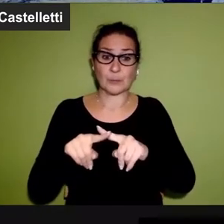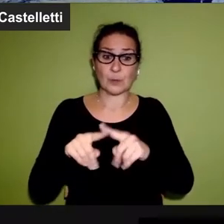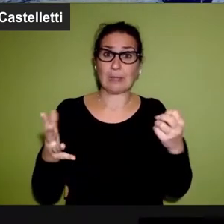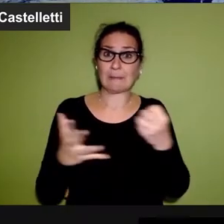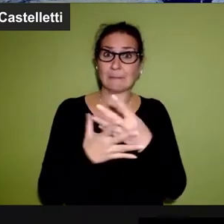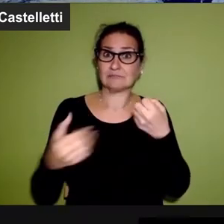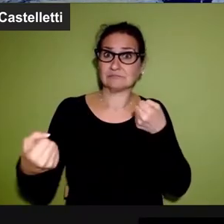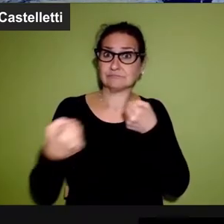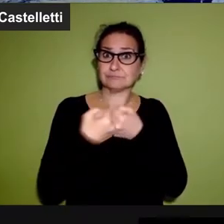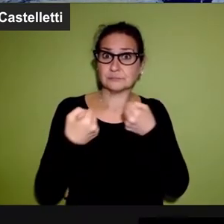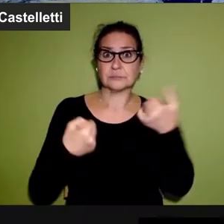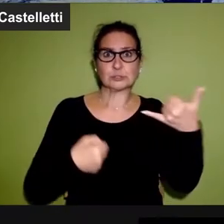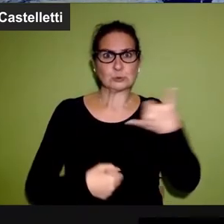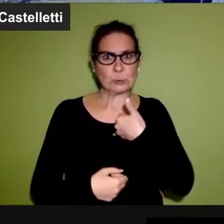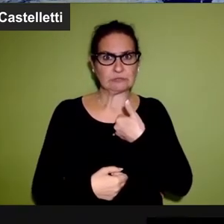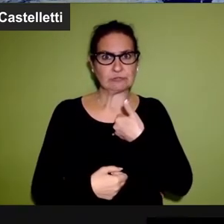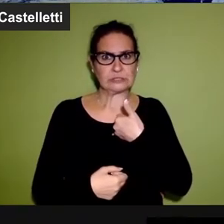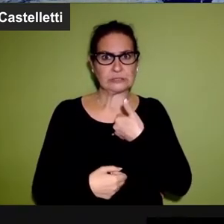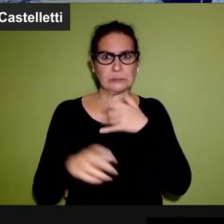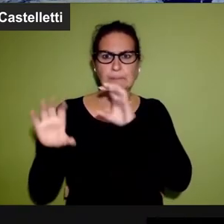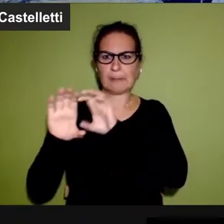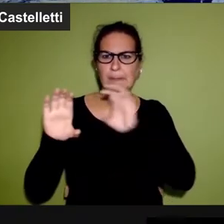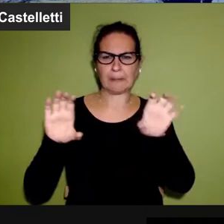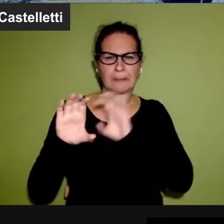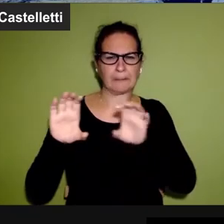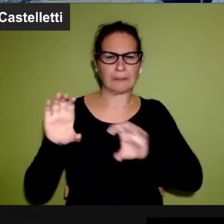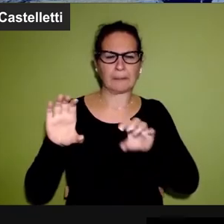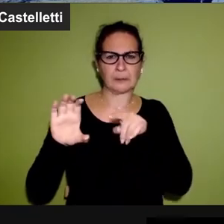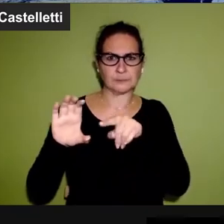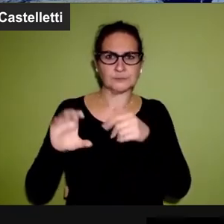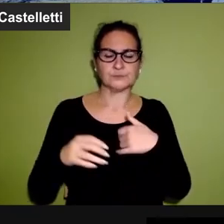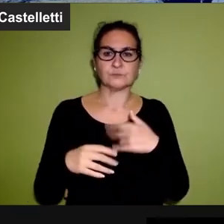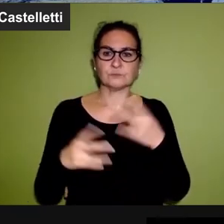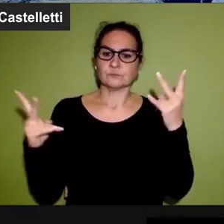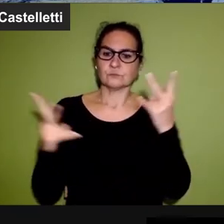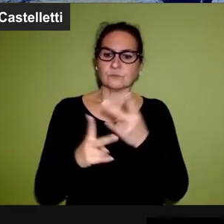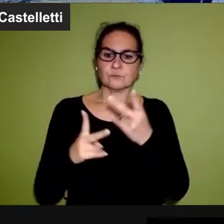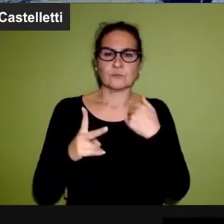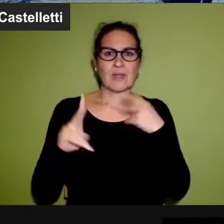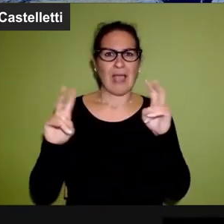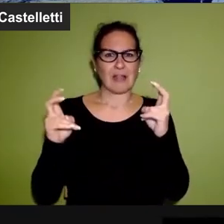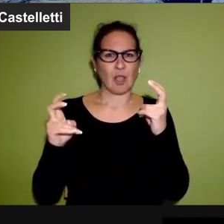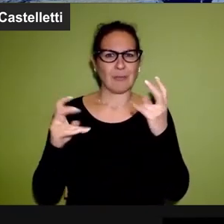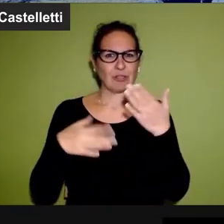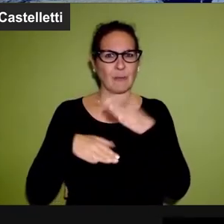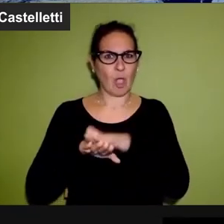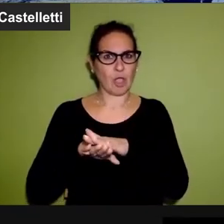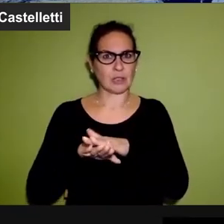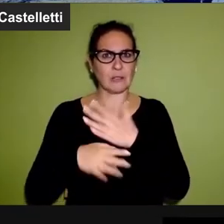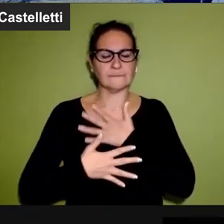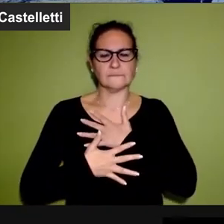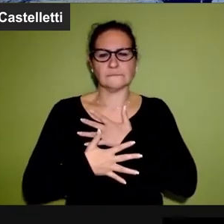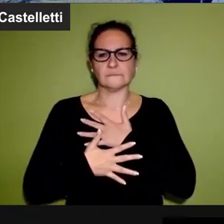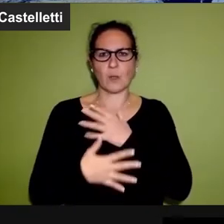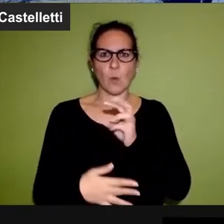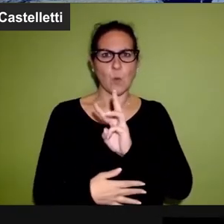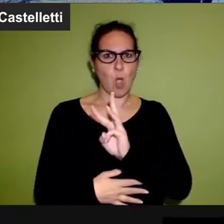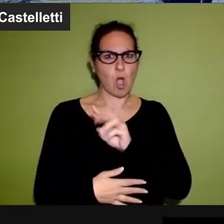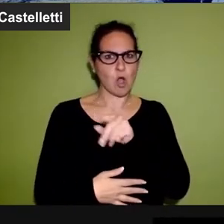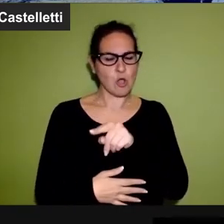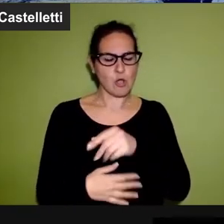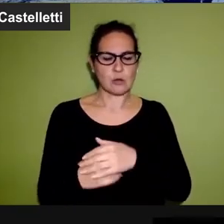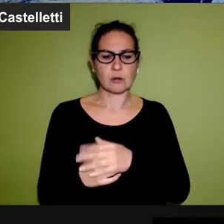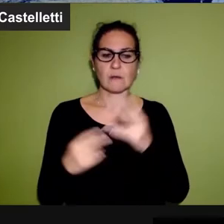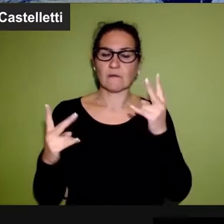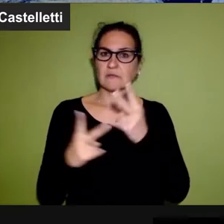incidenti e anche di suicidi. Il motivo della passione di Warhol per il tema della morte non era solo